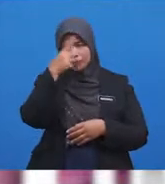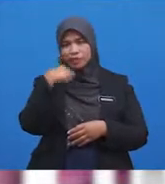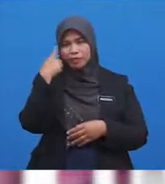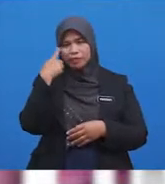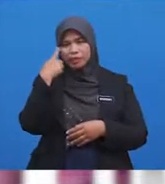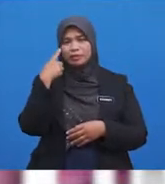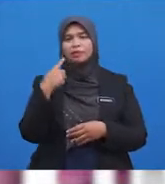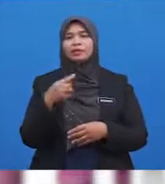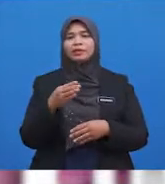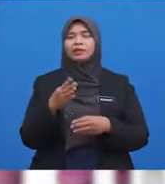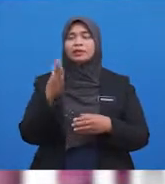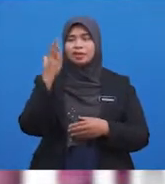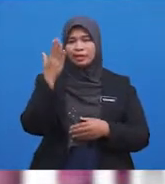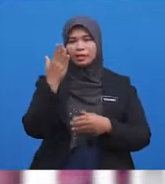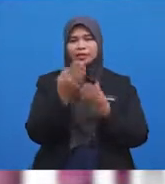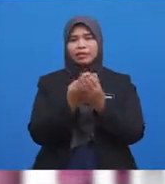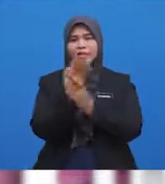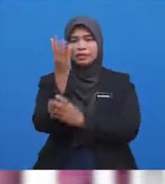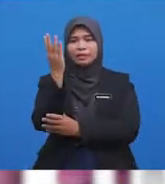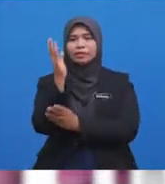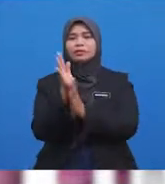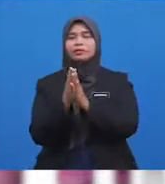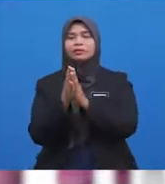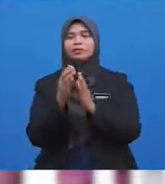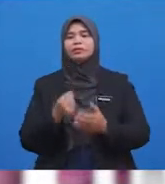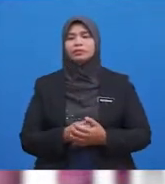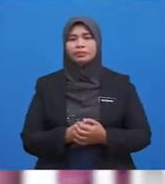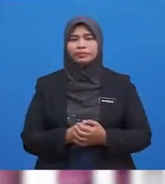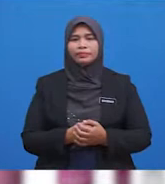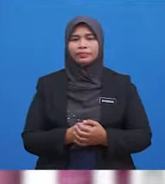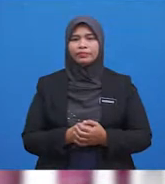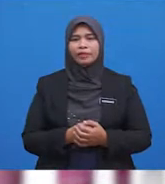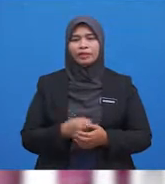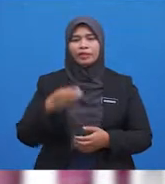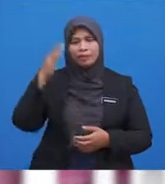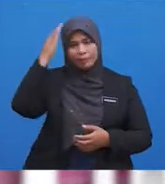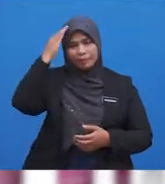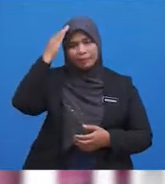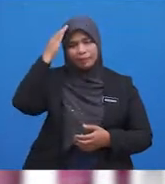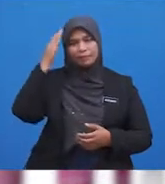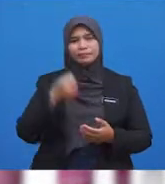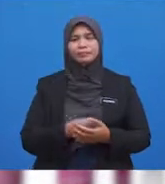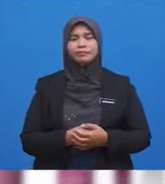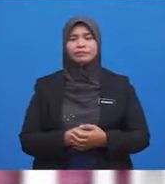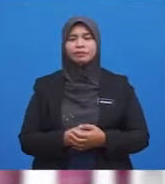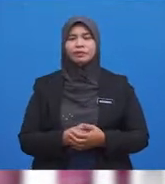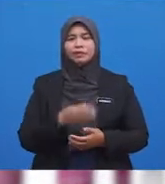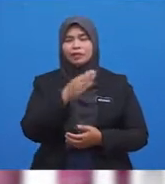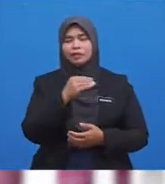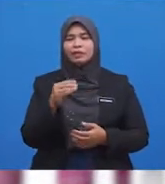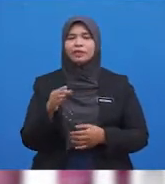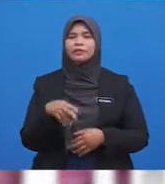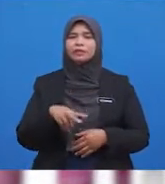tangan hingga kesiku Kepala dan